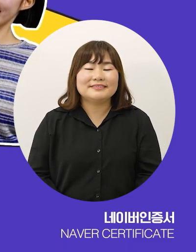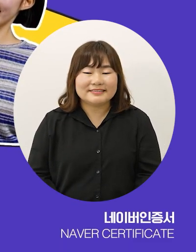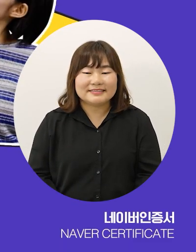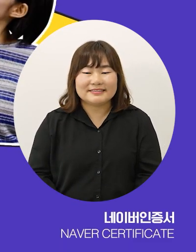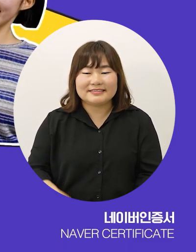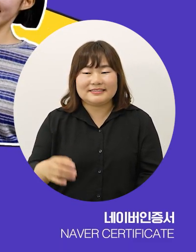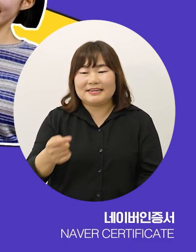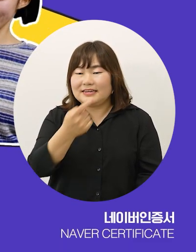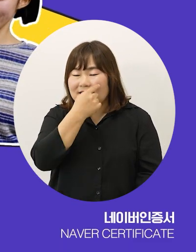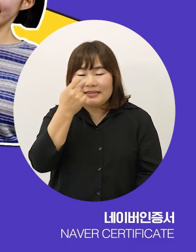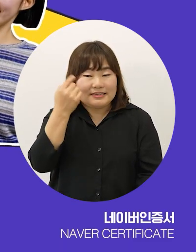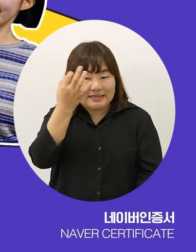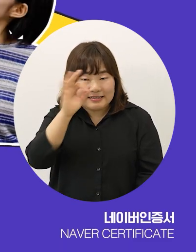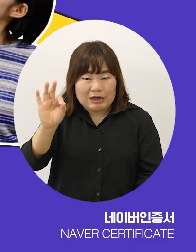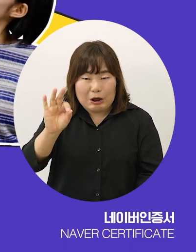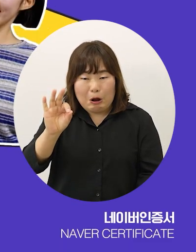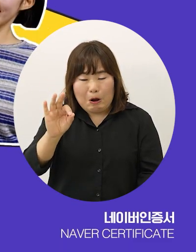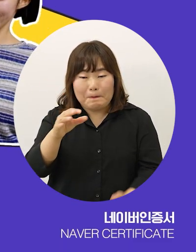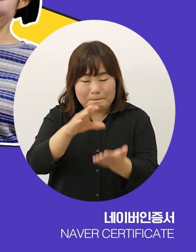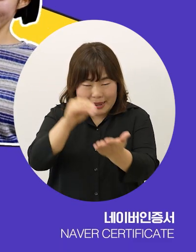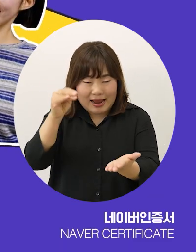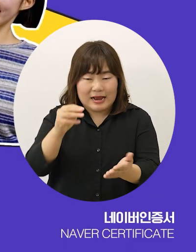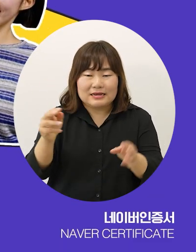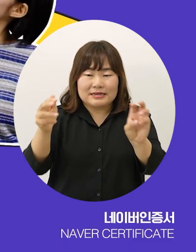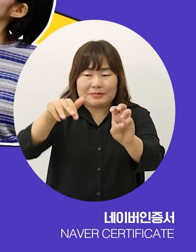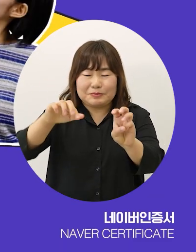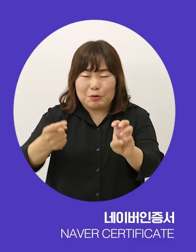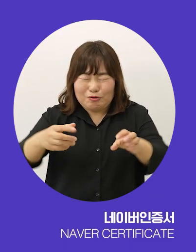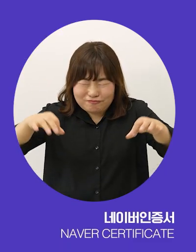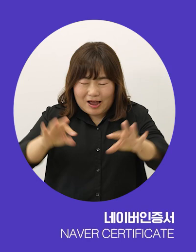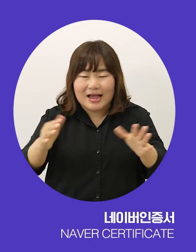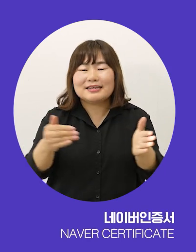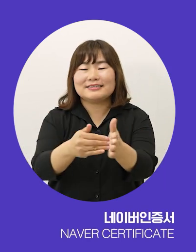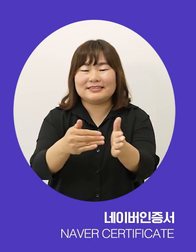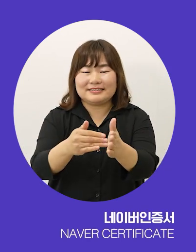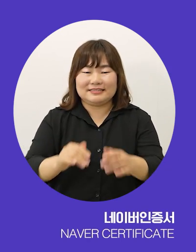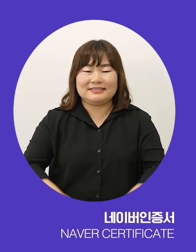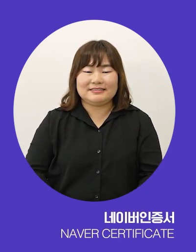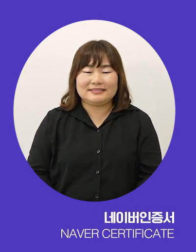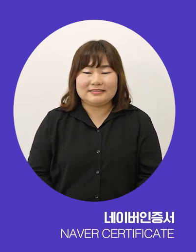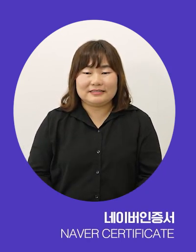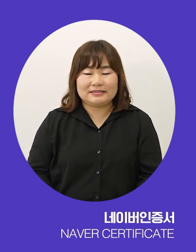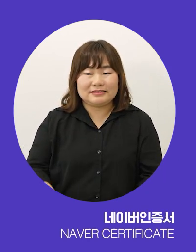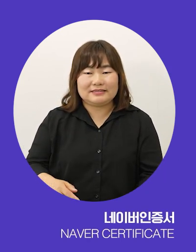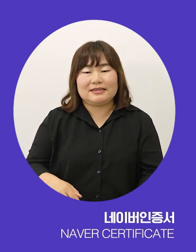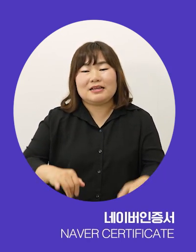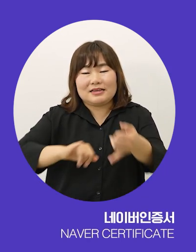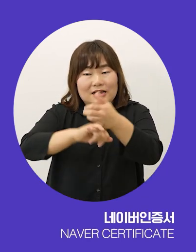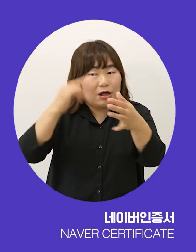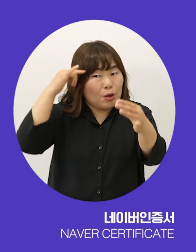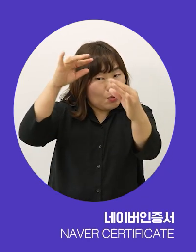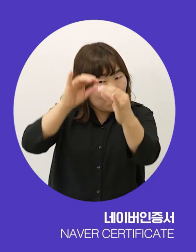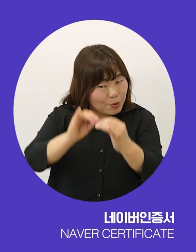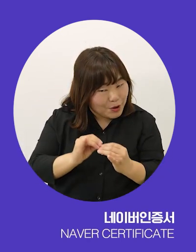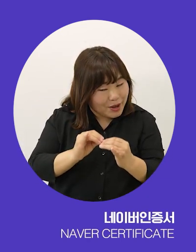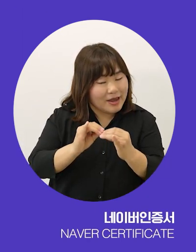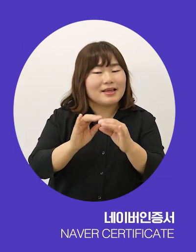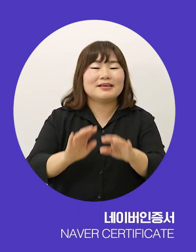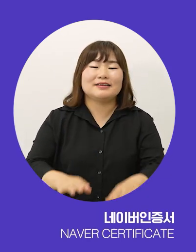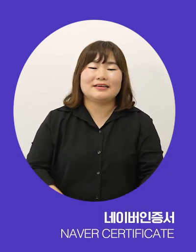인증서 발급하기 30초만에 바로 발급 약간 전체 동의 오케이